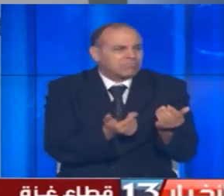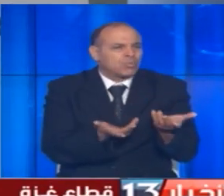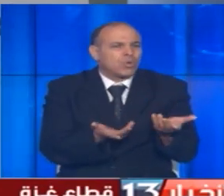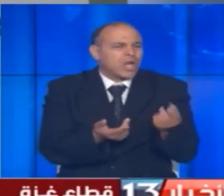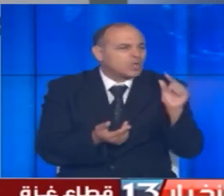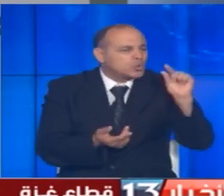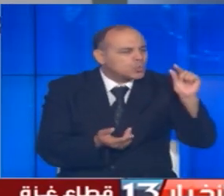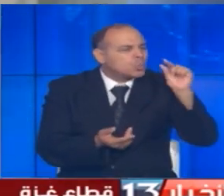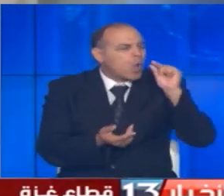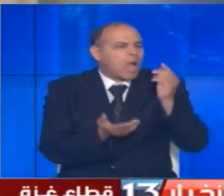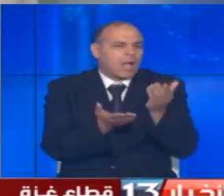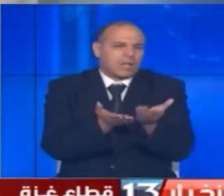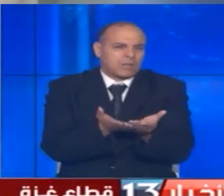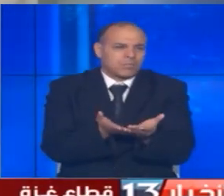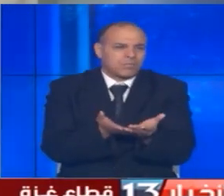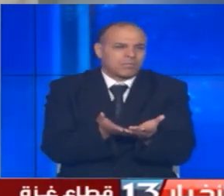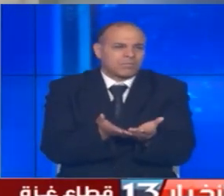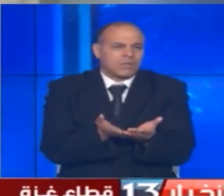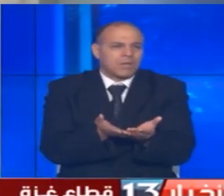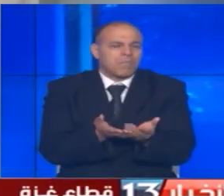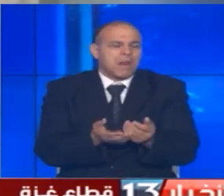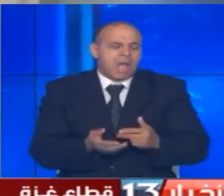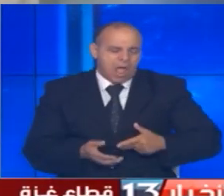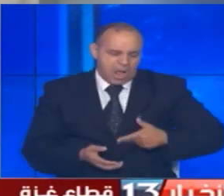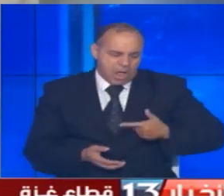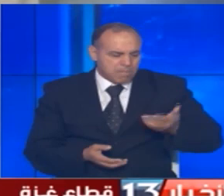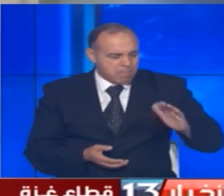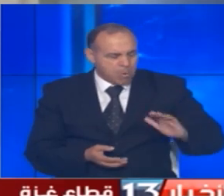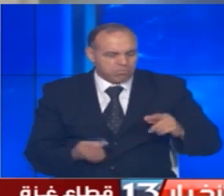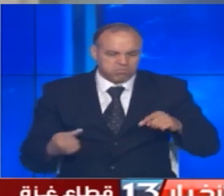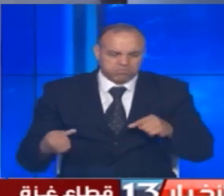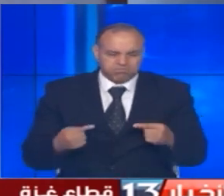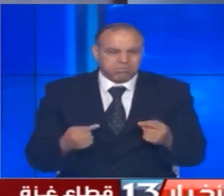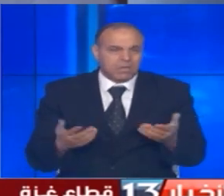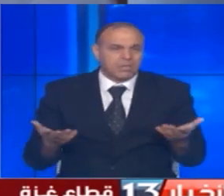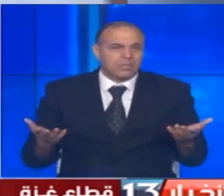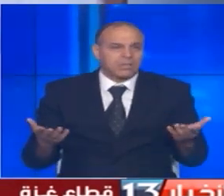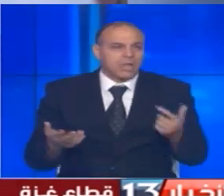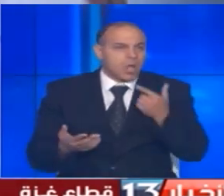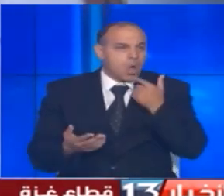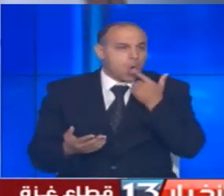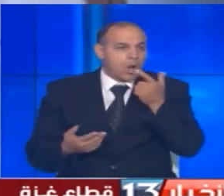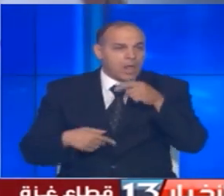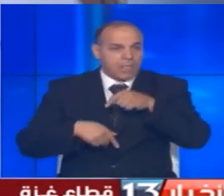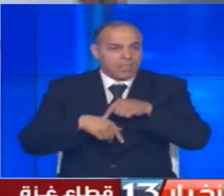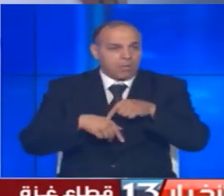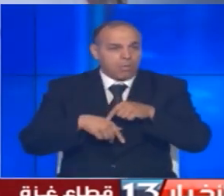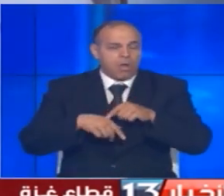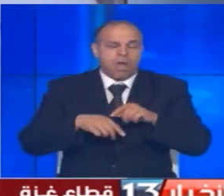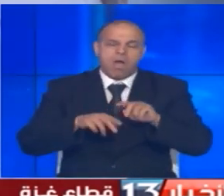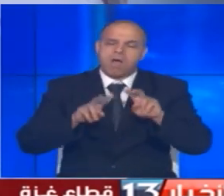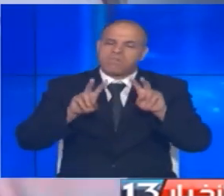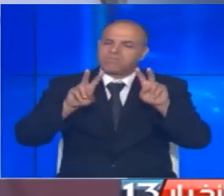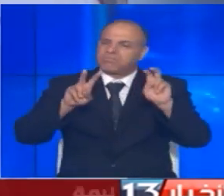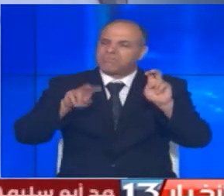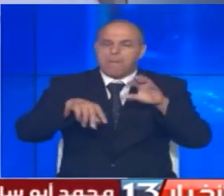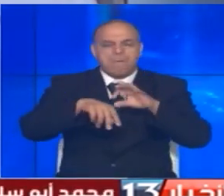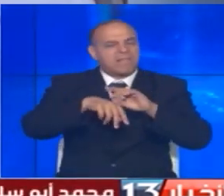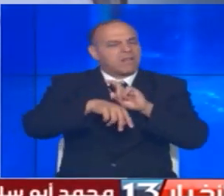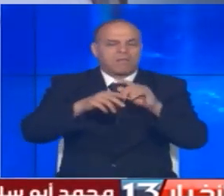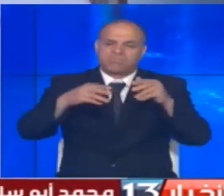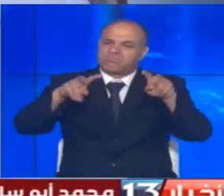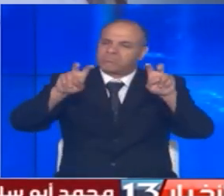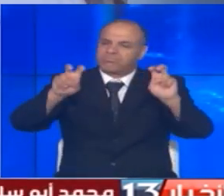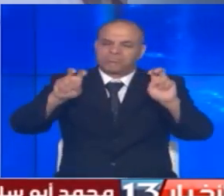بالقليل من هذه الجرعة وبين الموت والحياة يصارعون نعلن وقف تنفيذ العلاج الكيميائي لمرضى السرطان في